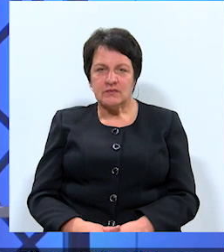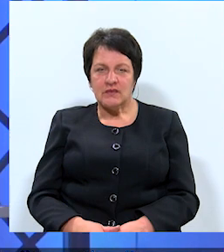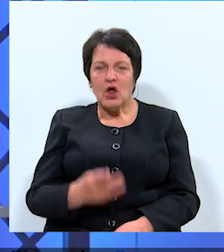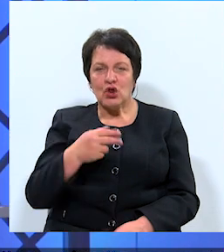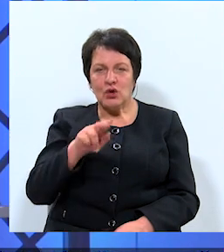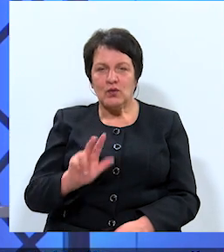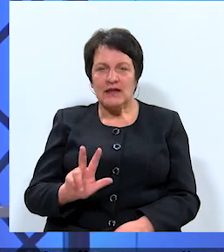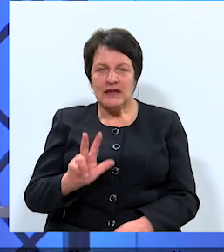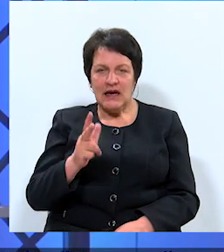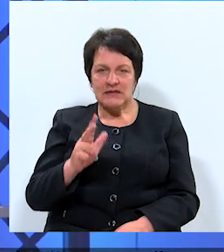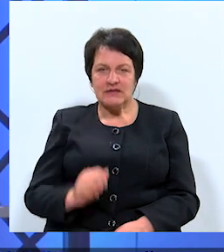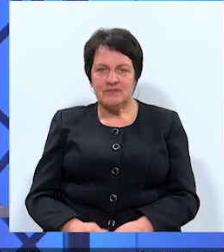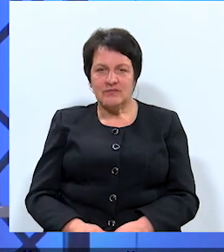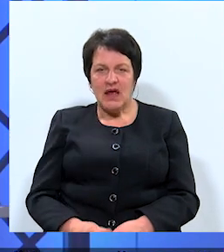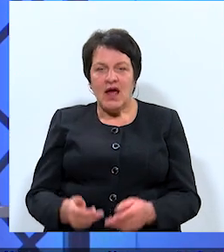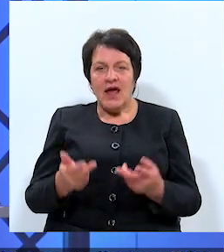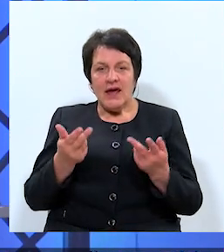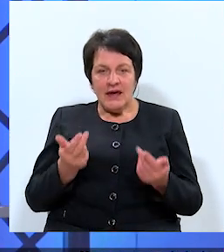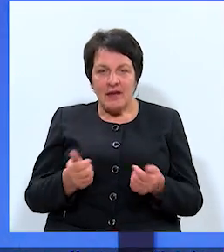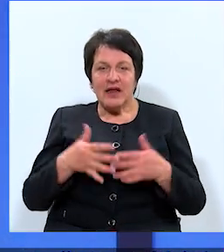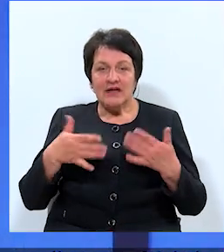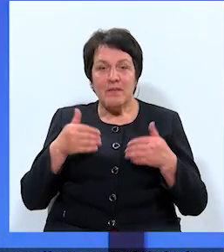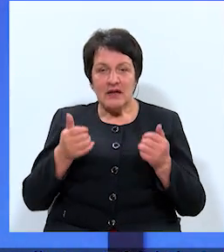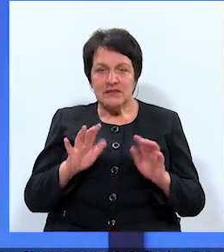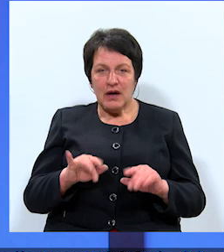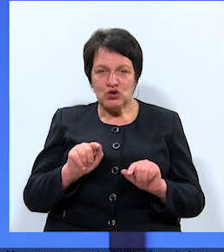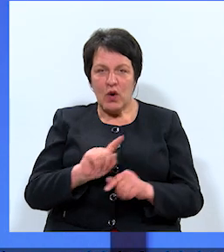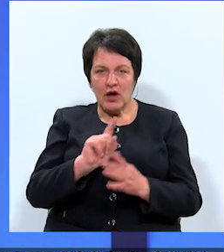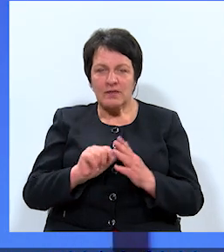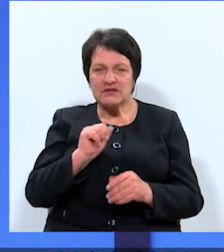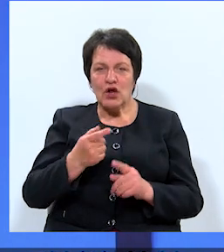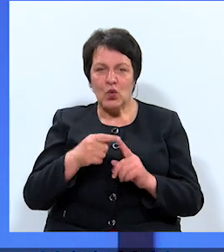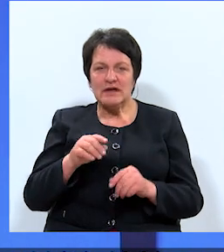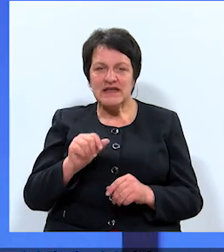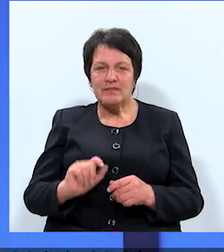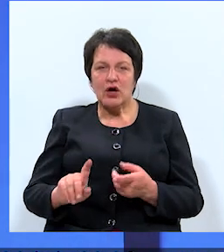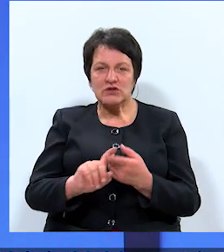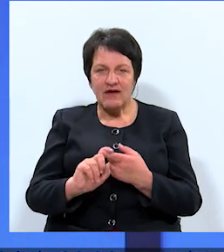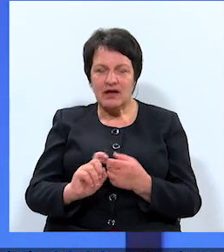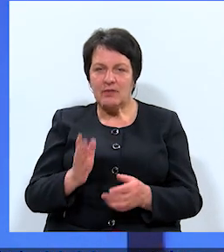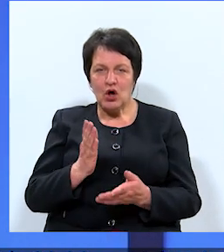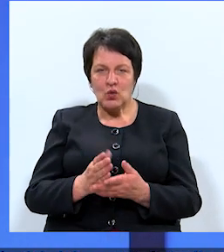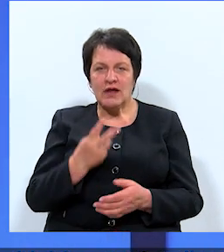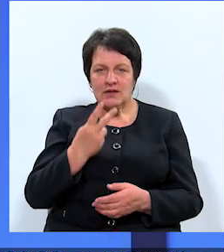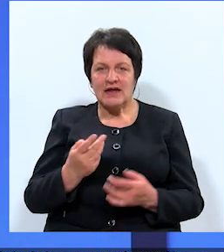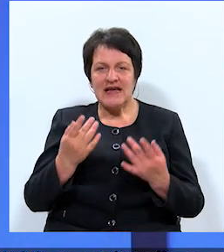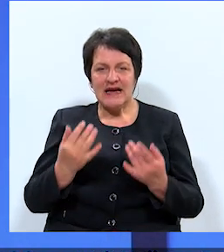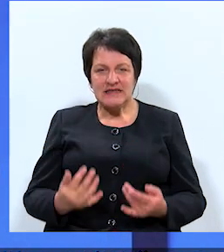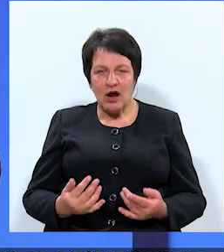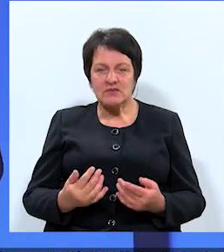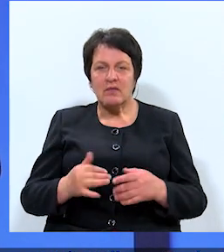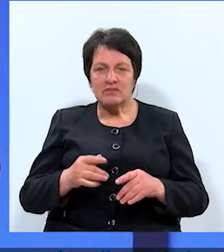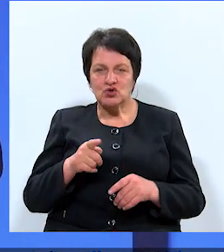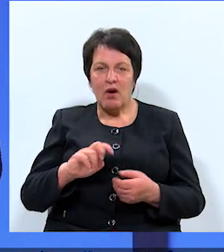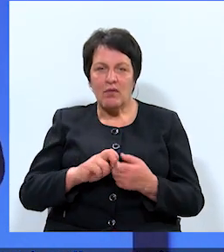Nomor trīs. Jā, liels paldies par šo jautājumu. Zaļonu zemnieku savienība noteikti redz risinājumus, taču